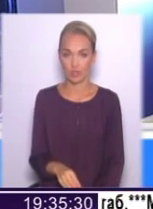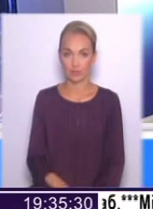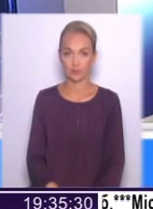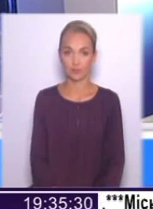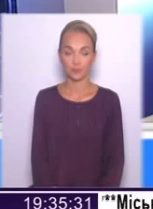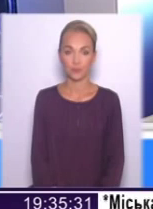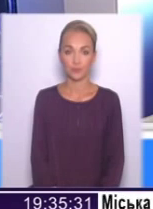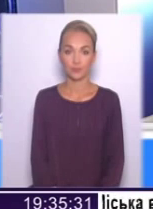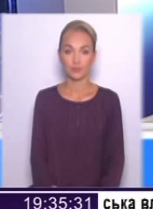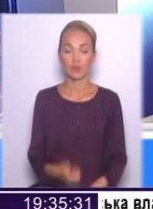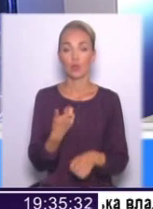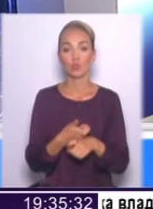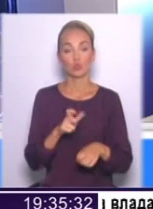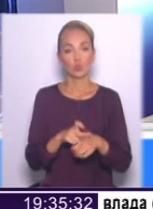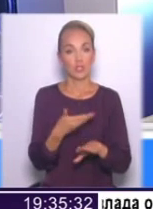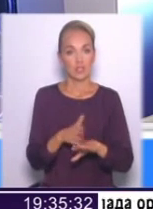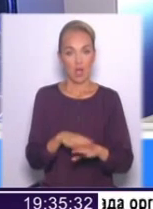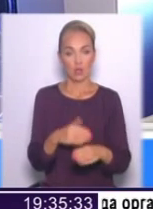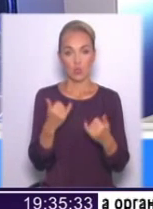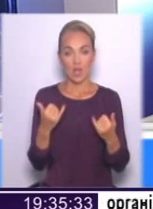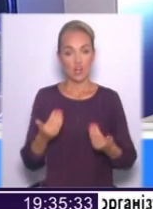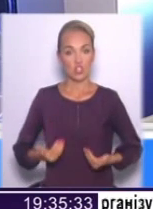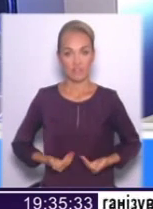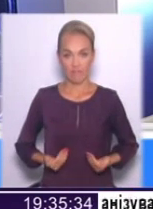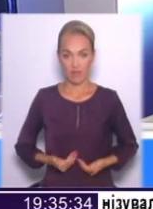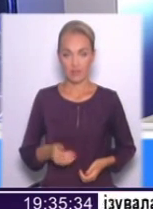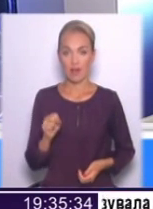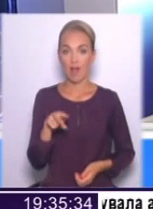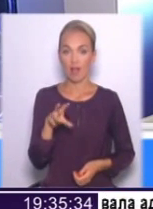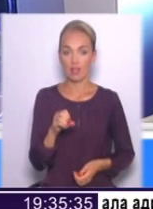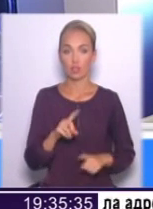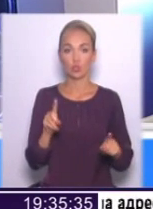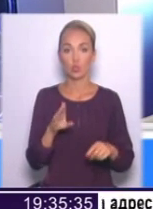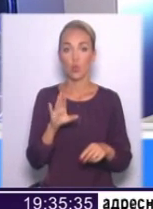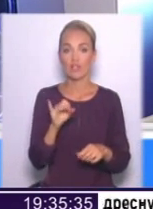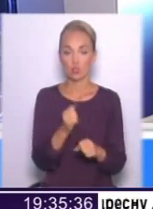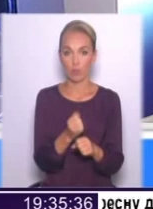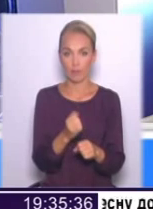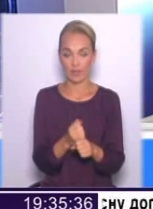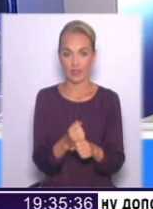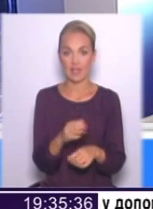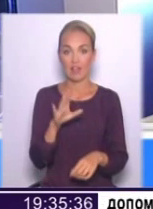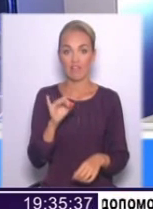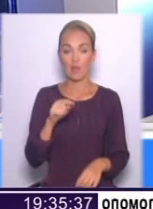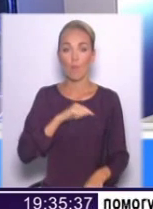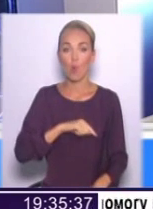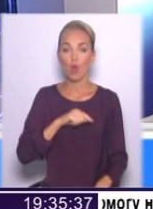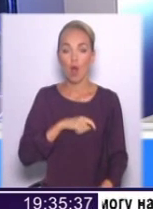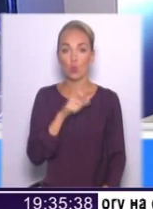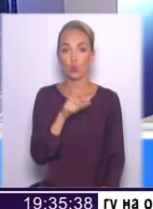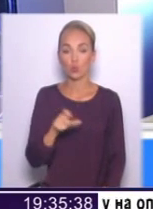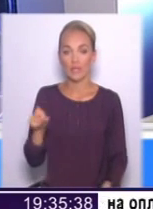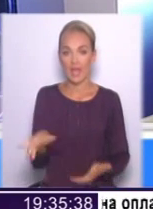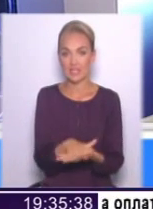Значить, дуже тяжко зараз живеться, але... Що ви зробили? Ви ж морально людей знищили, дітей